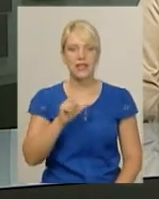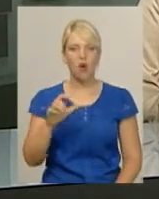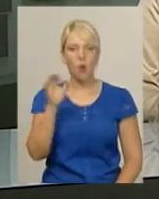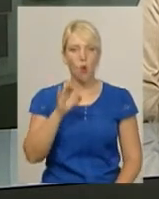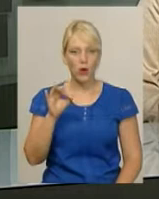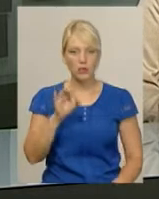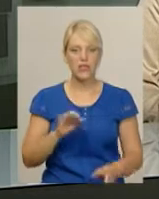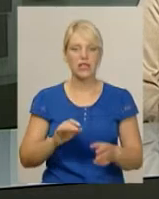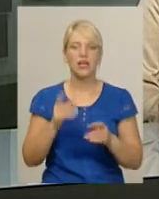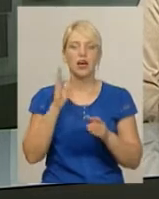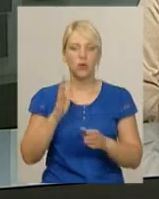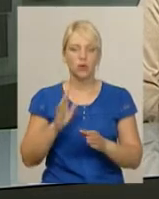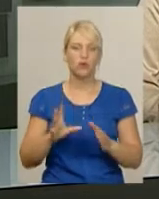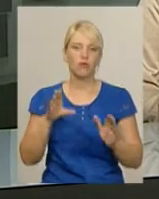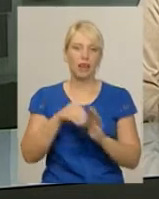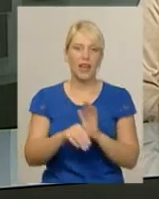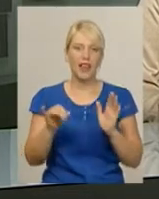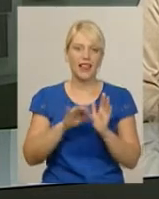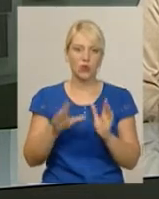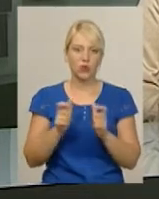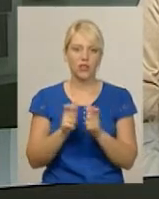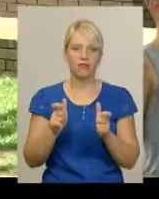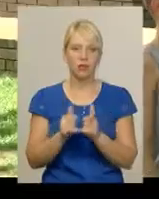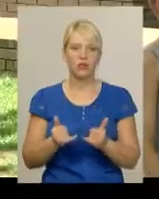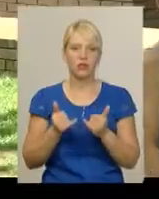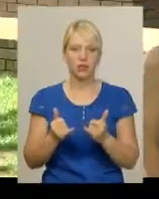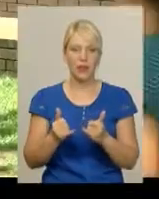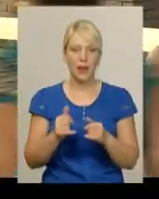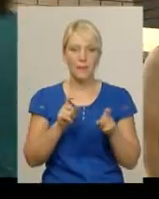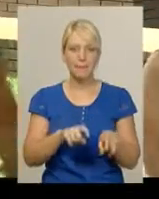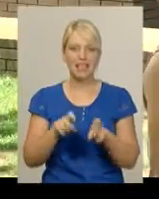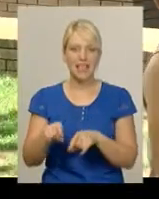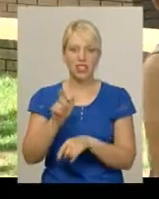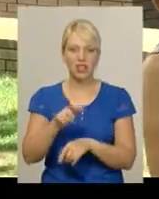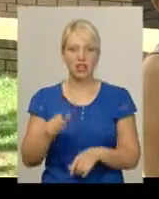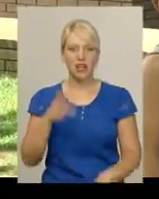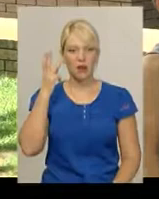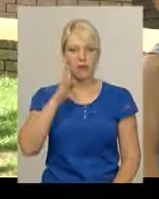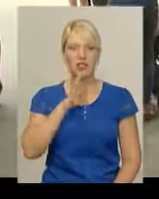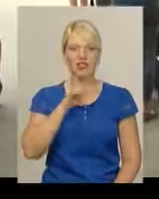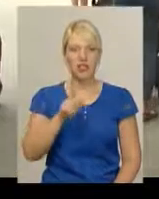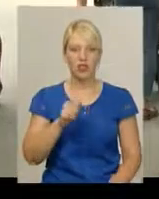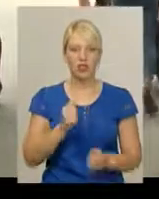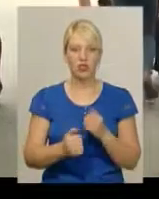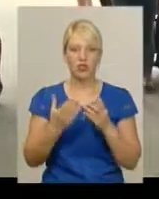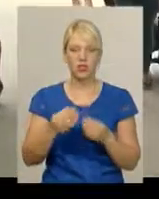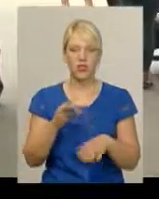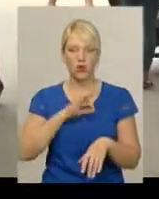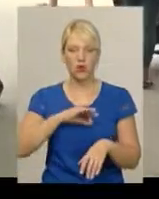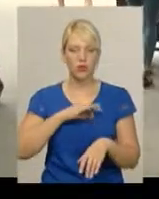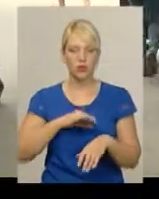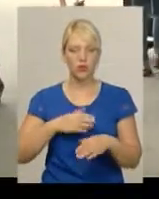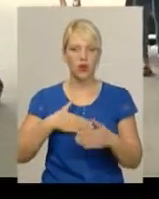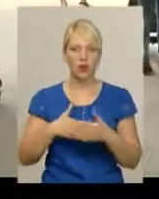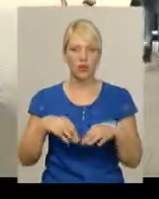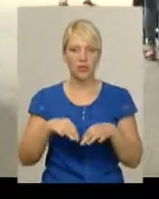планують запровадити електронний квиток для пасажирів. Хмельничанка Ганна Волинець щодня користується послугами громадського транспорту.